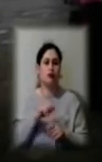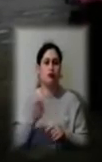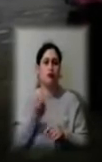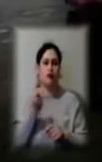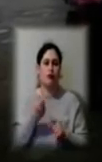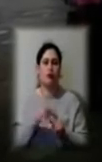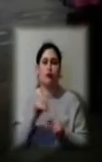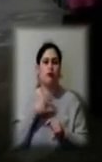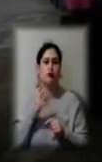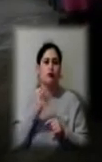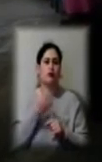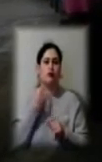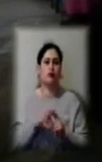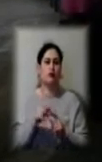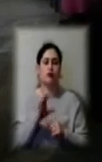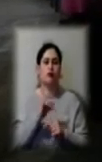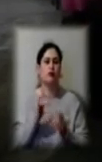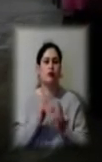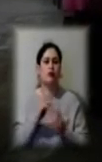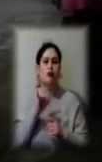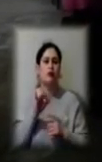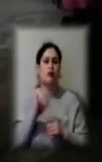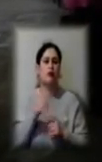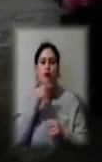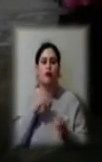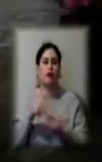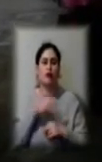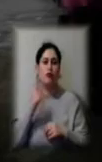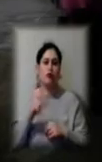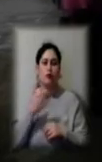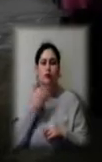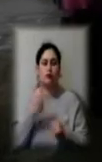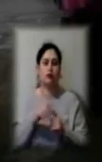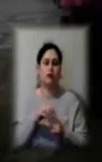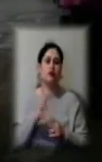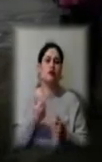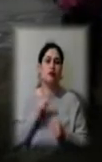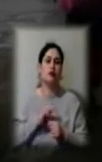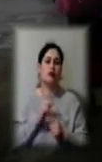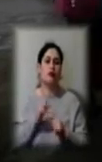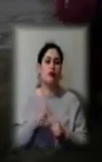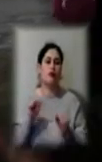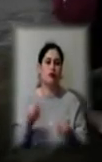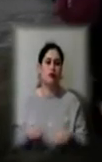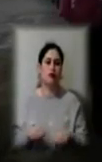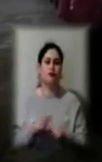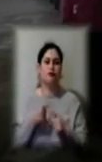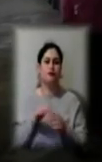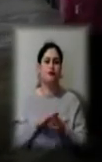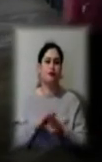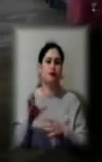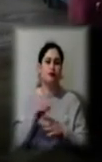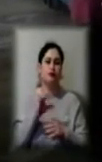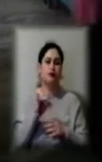тут. Це спальний район, ніколи він прохідним не був, тому викручуємося, працюємо як можемо. Виконуємо усі санітарні норми,